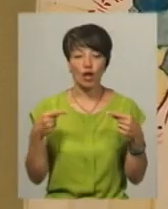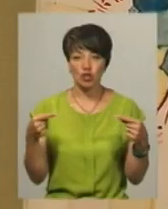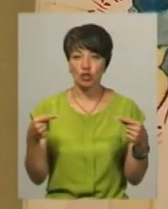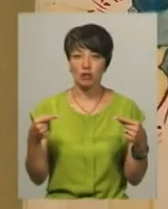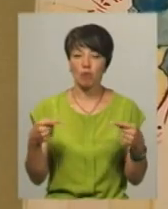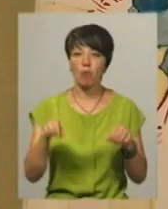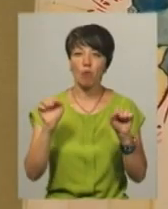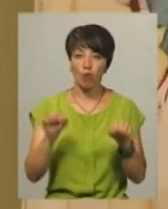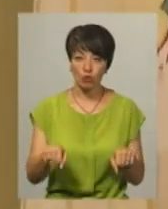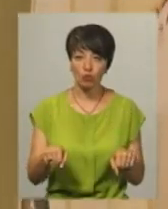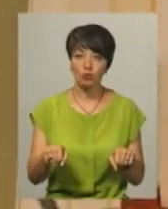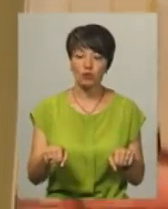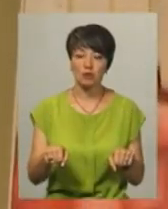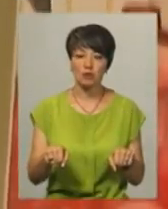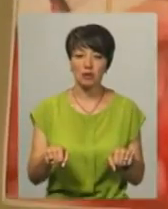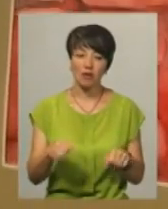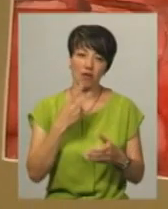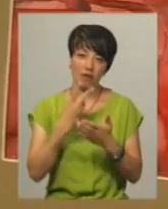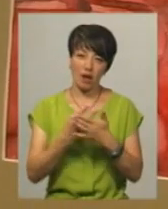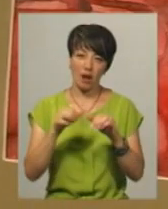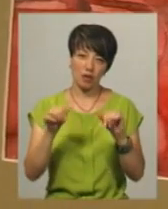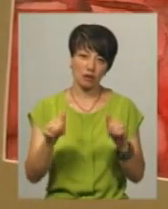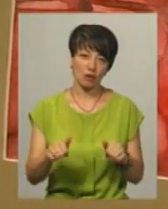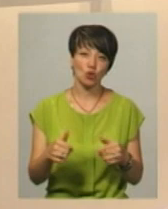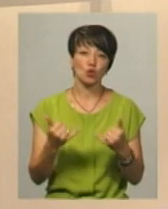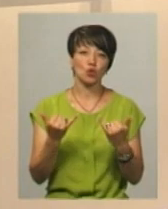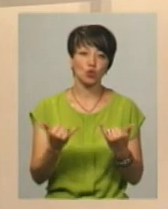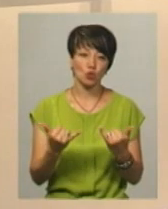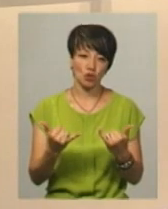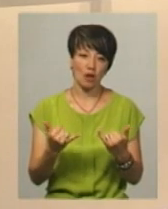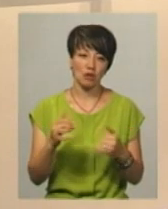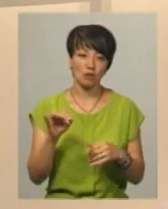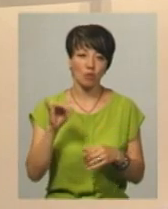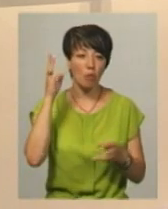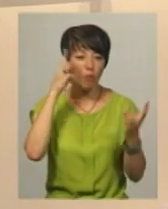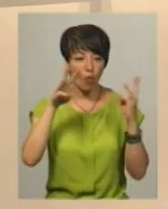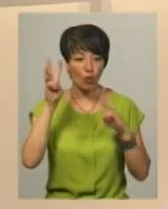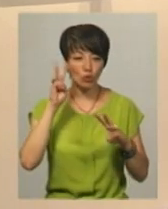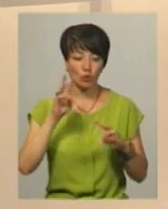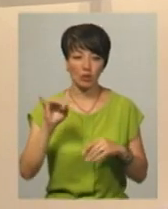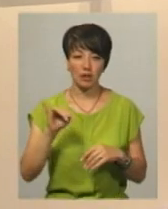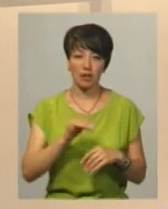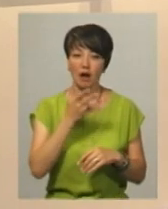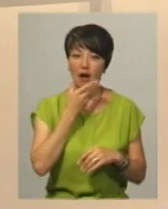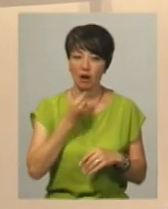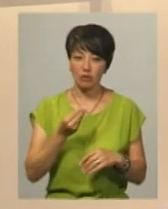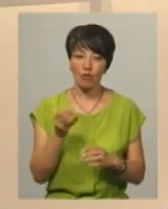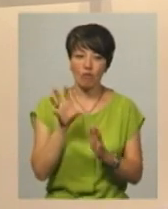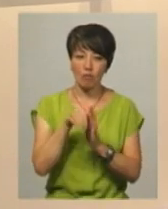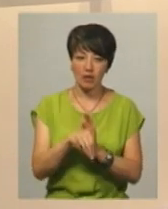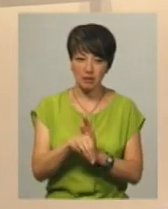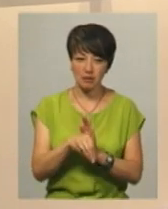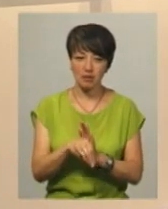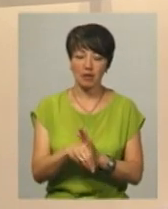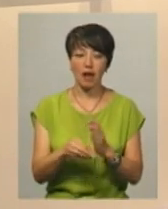можуть виглядати сучасно і модно, і гарно вписуватися